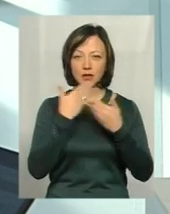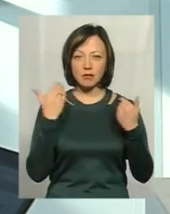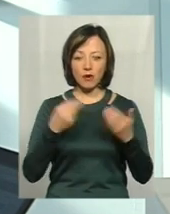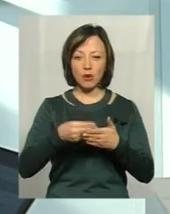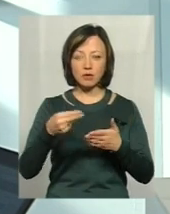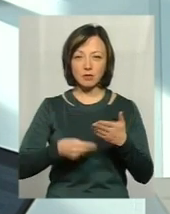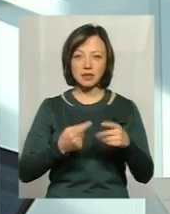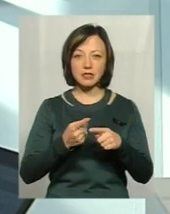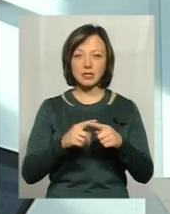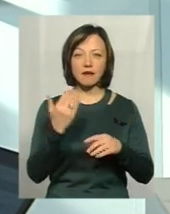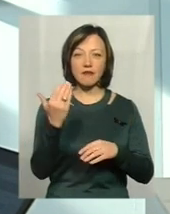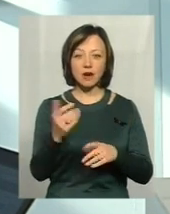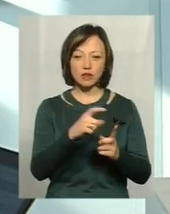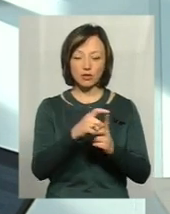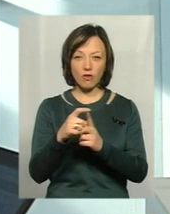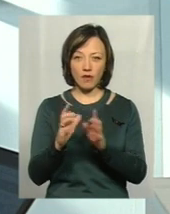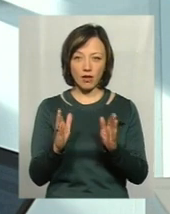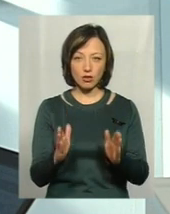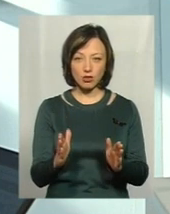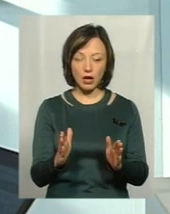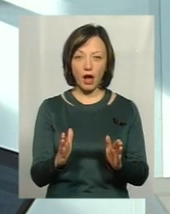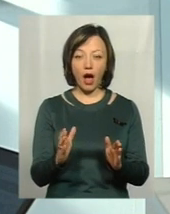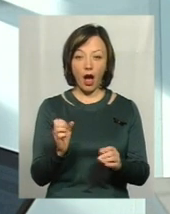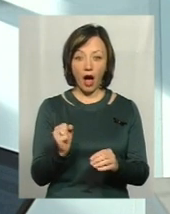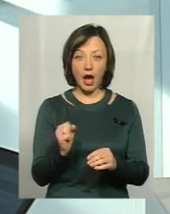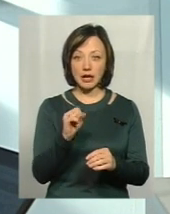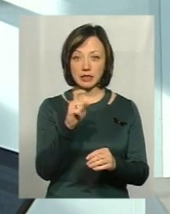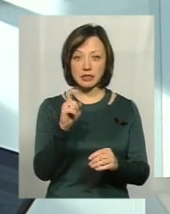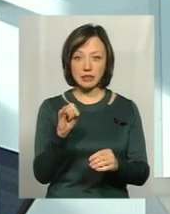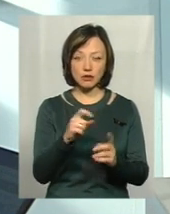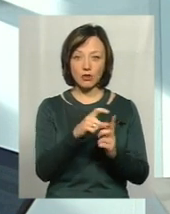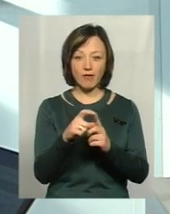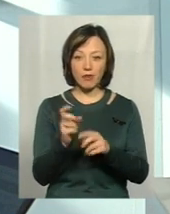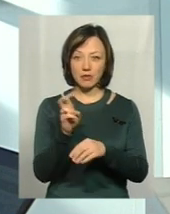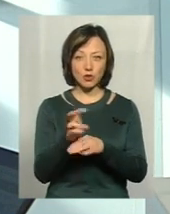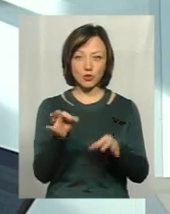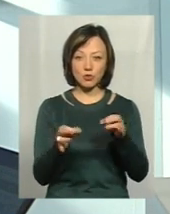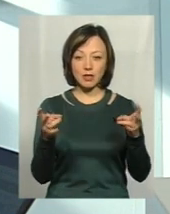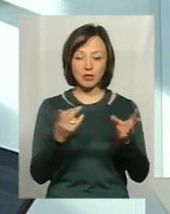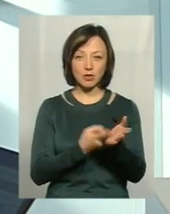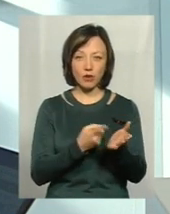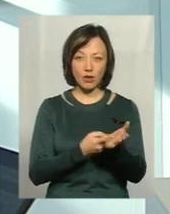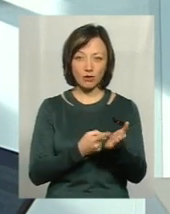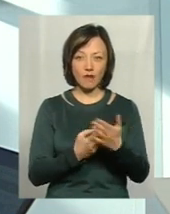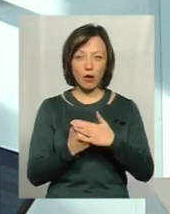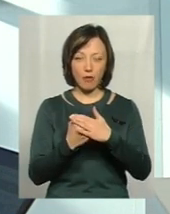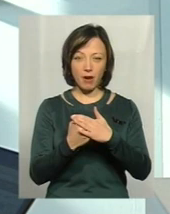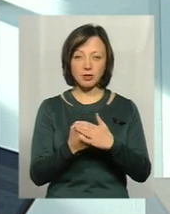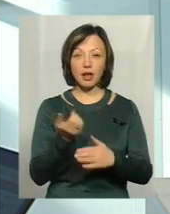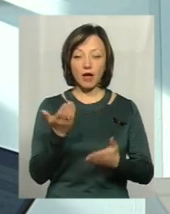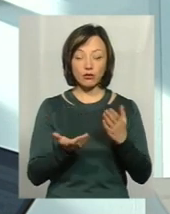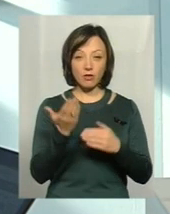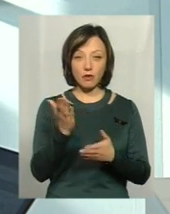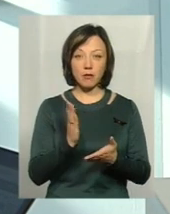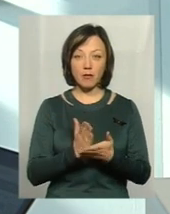розписок, це важкі лише слова. А зі словами просто до суду не підеш, потрібна якась доказова база, тому якщо